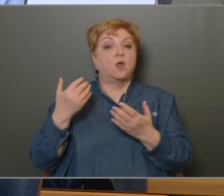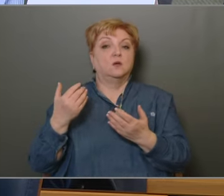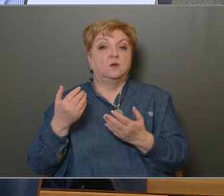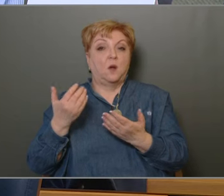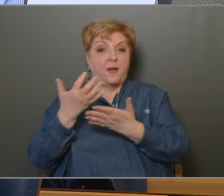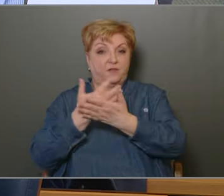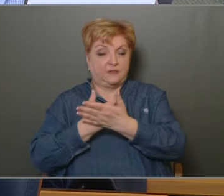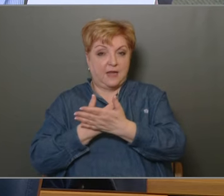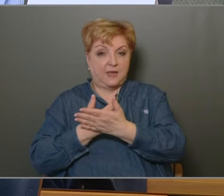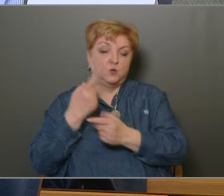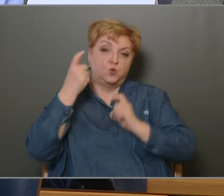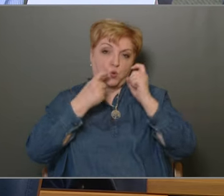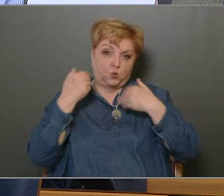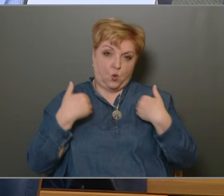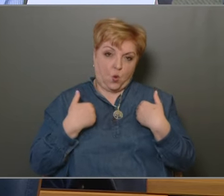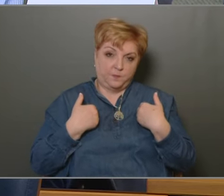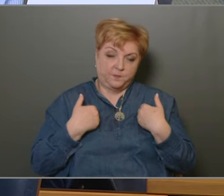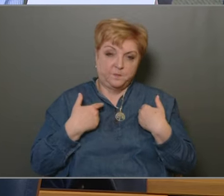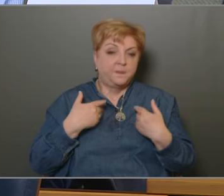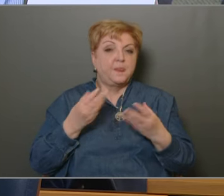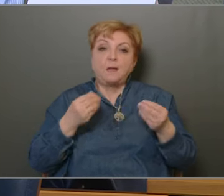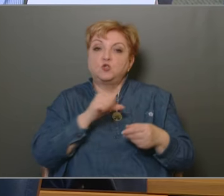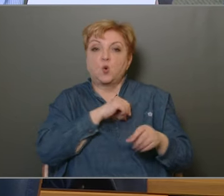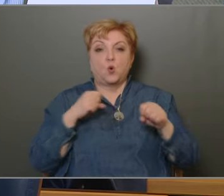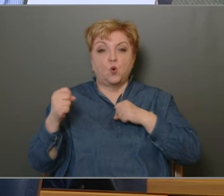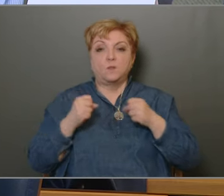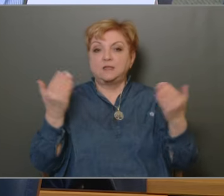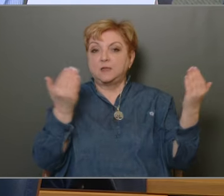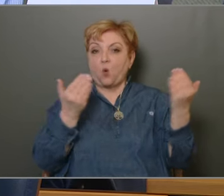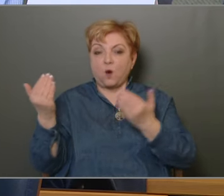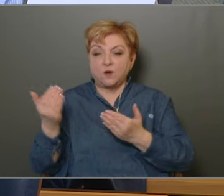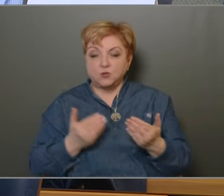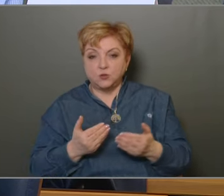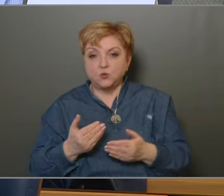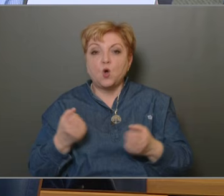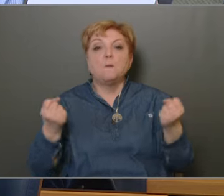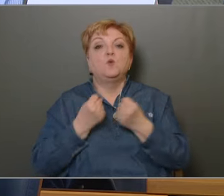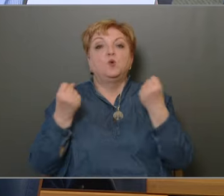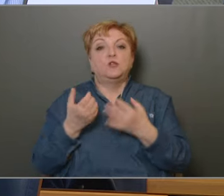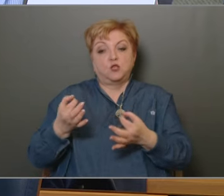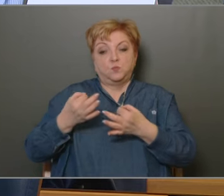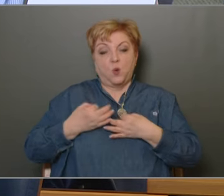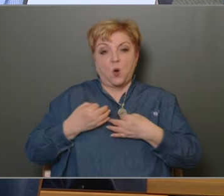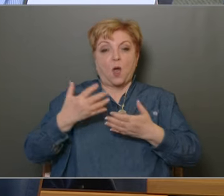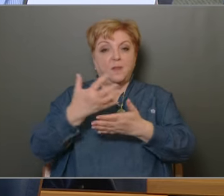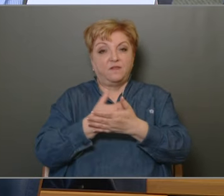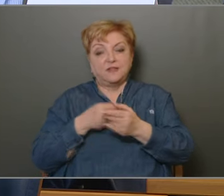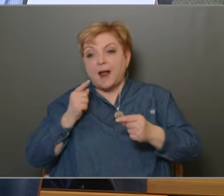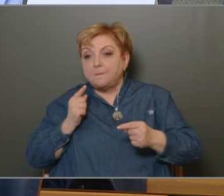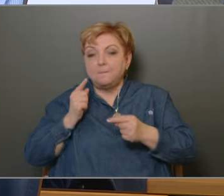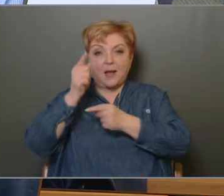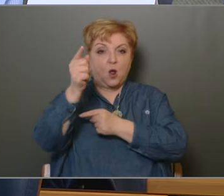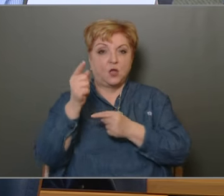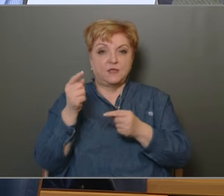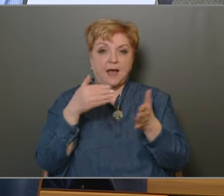Én úgy gondolom, hogy ezt nem sok önkormányzatnál olvashatnánk, hogy a működésből származó bevételek meghaladják a